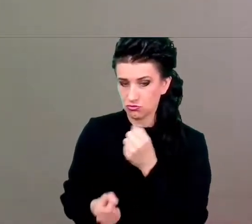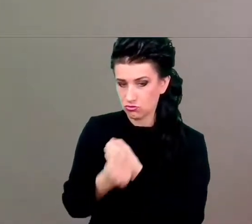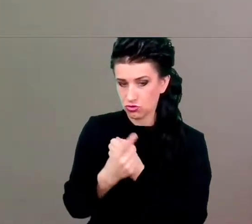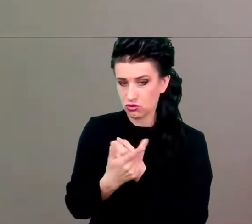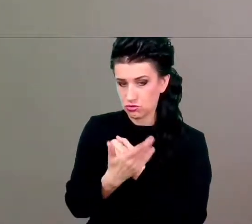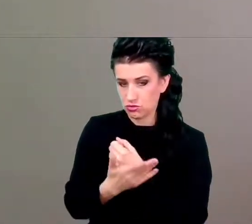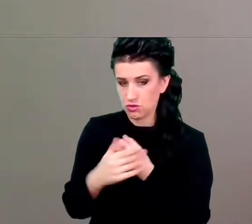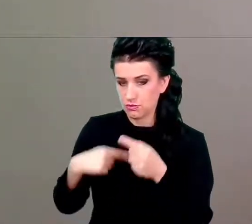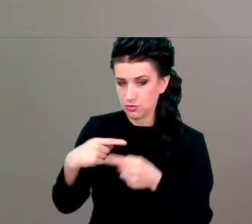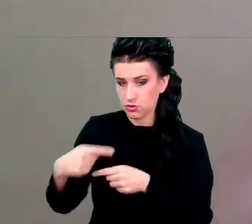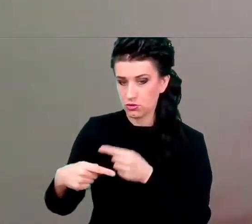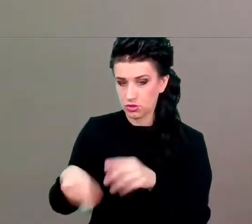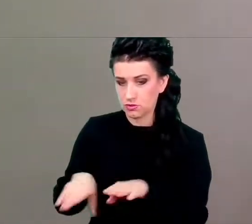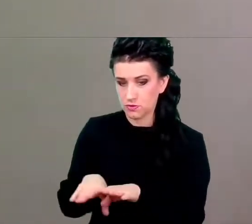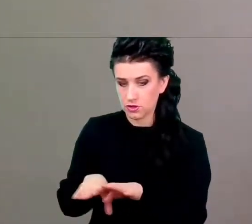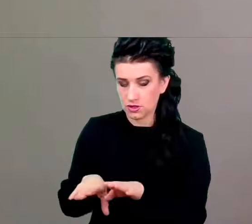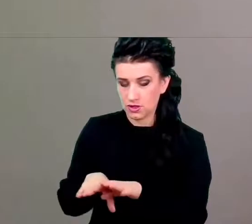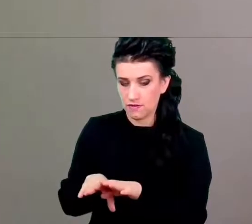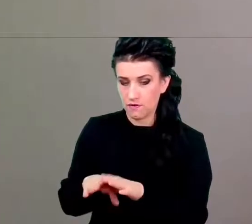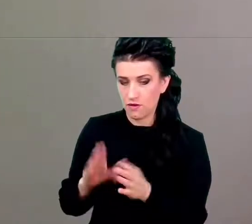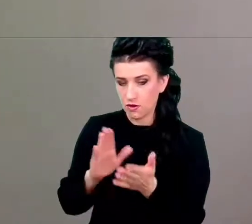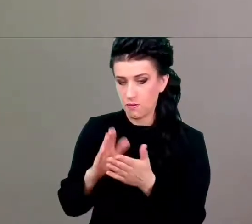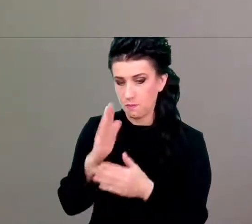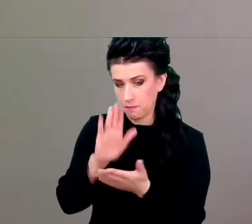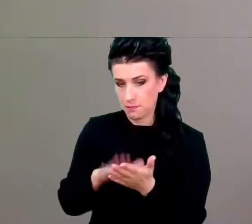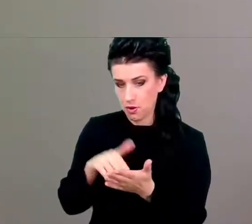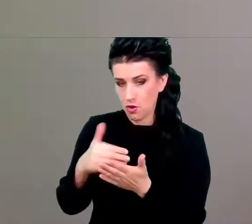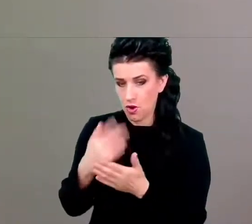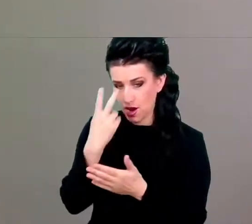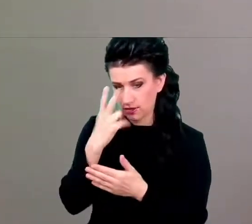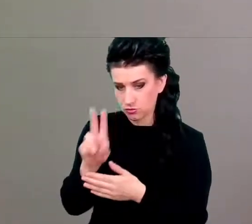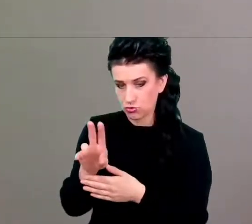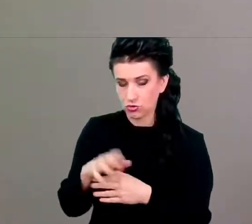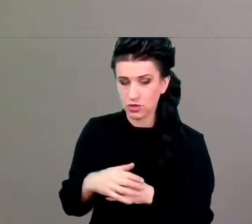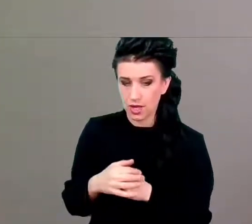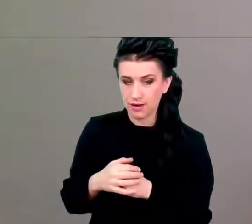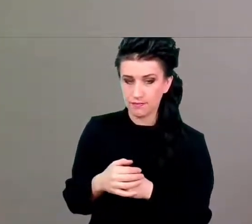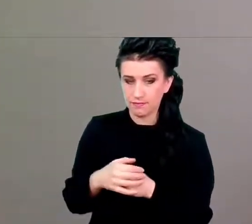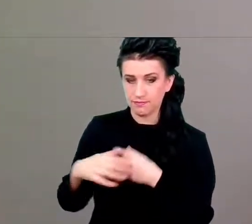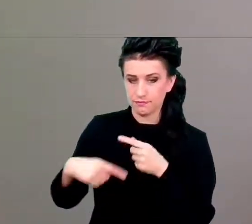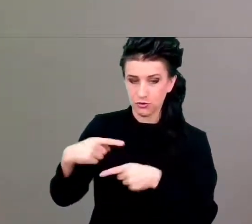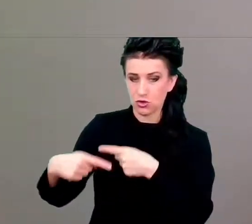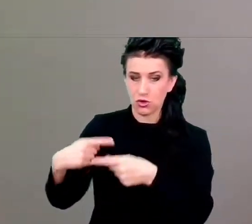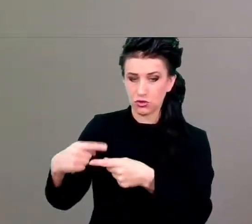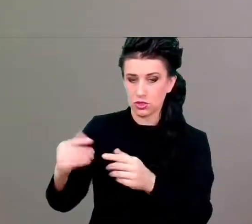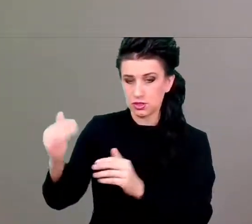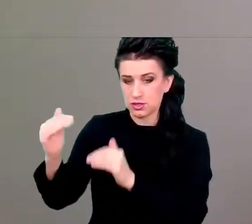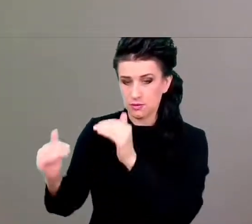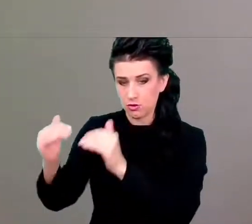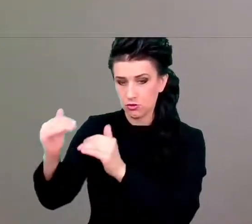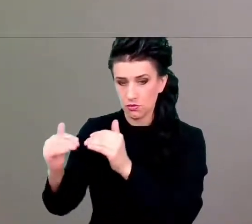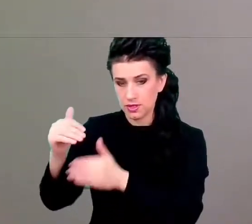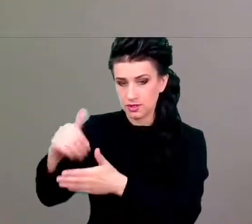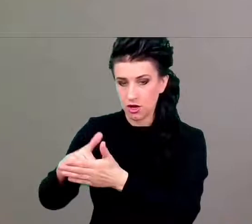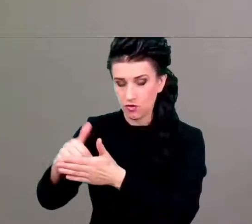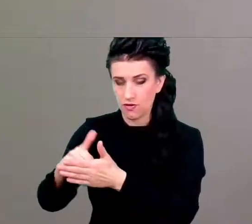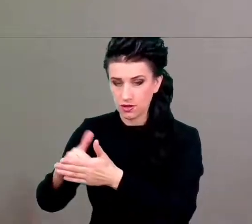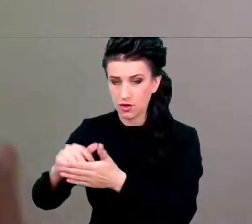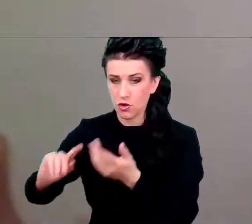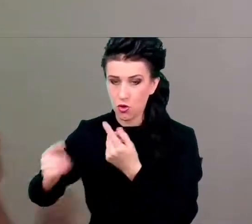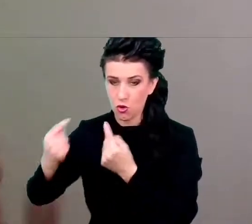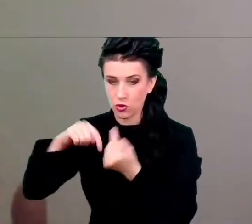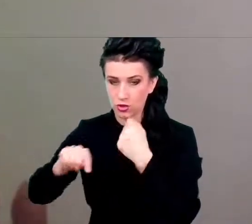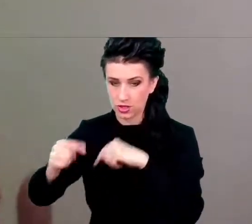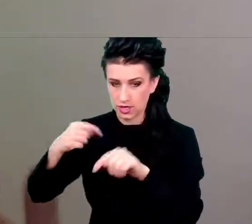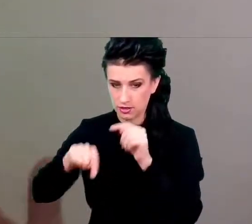poziomie podstawowym odzwierciedla jakiś proces na poziomie zachowania całego organizmu, ponieważ zachowanie